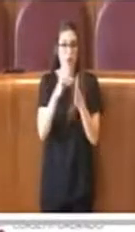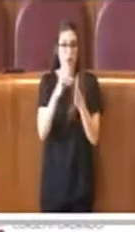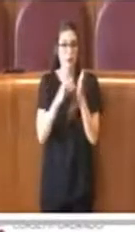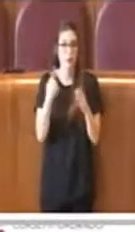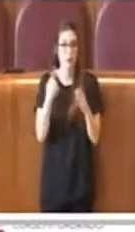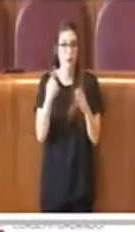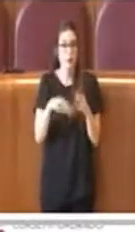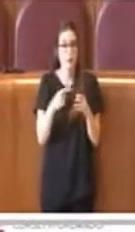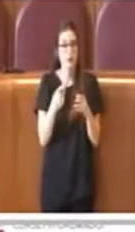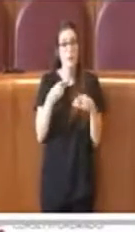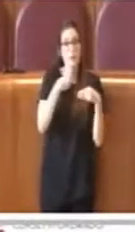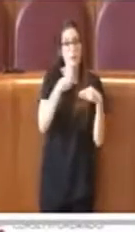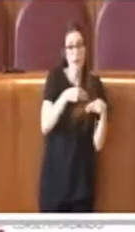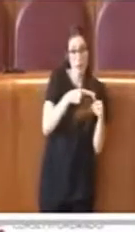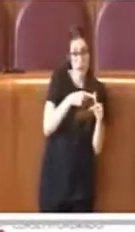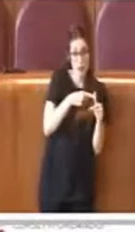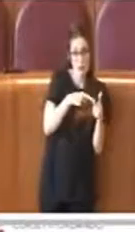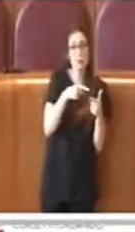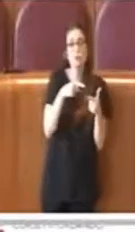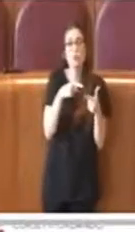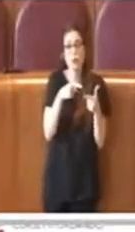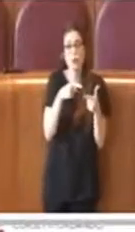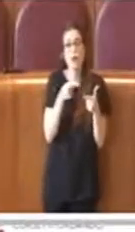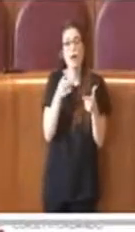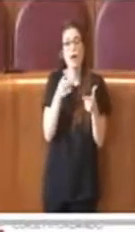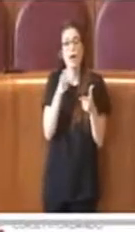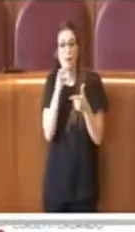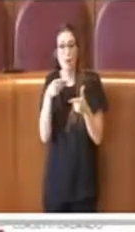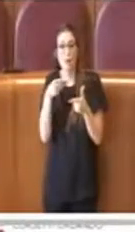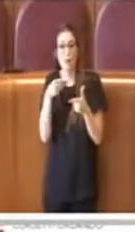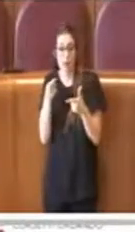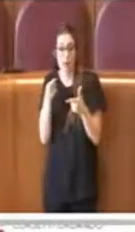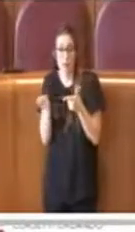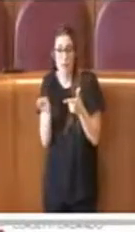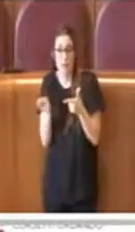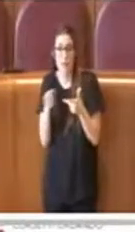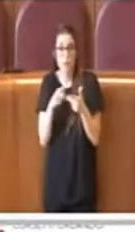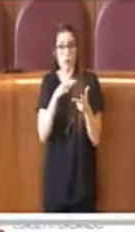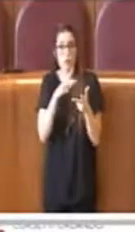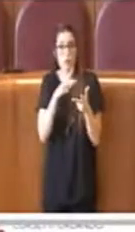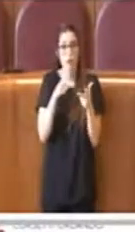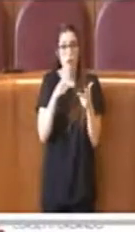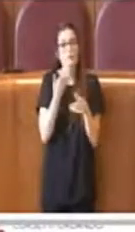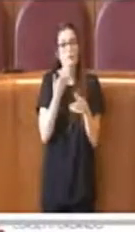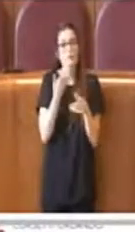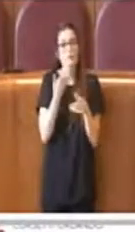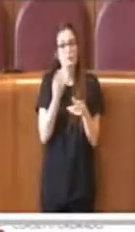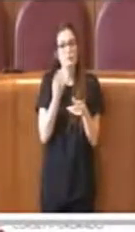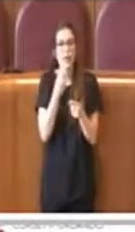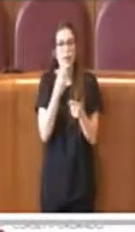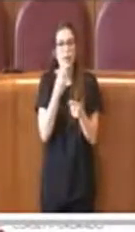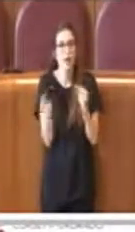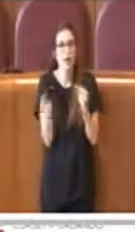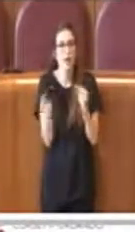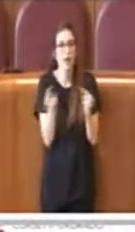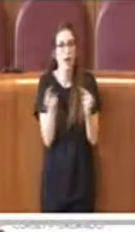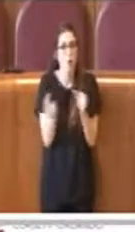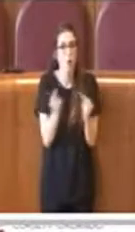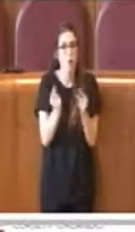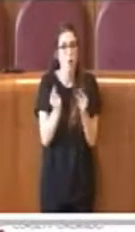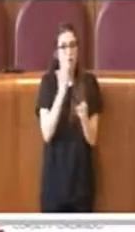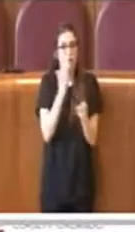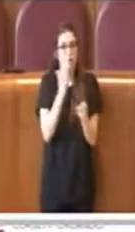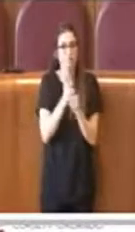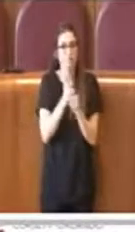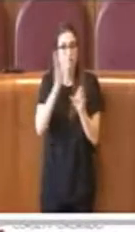partecipazione e al normare i rapporti con l'amministrazione. C'è una grande attenzione al dialogo tra la consulta cittadina e le consulte